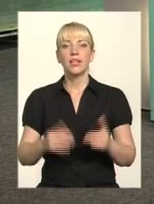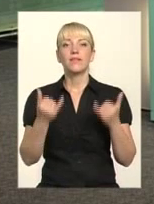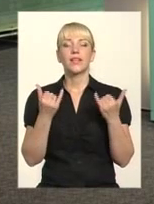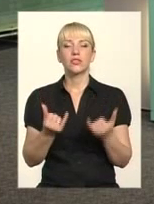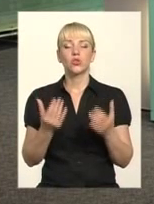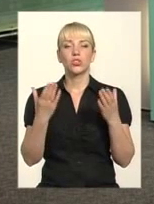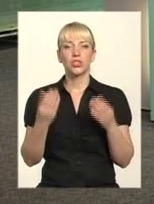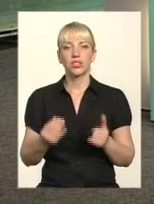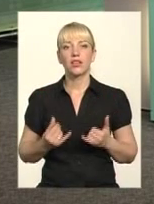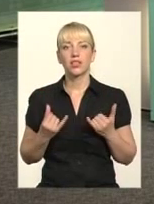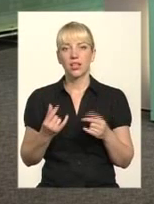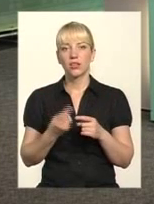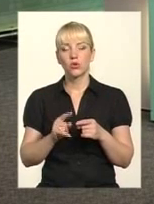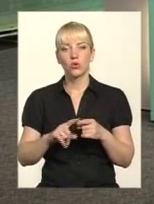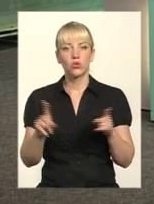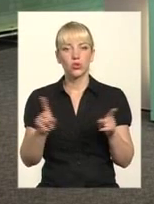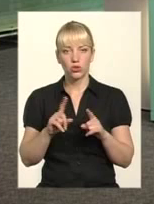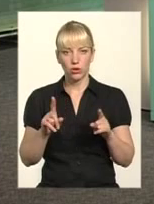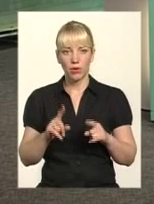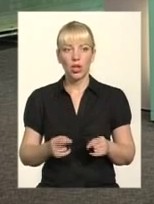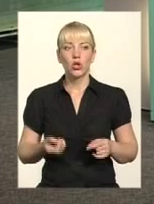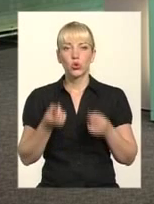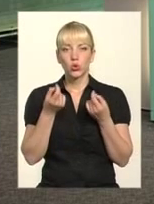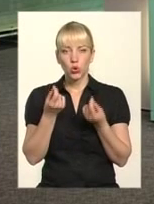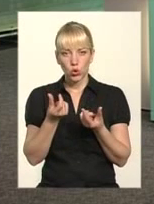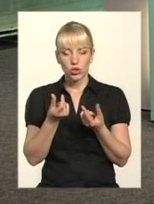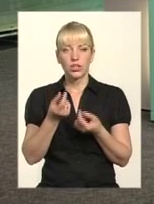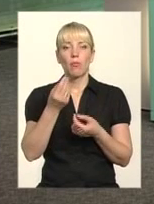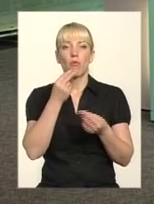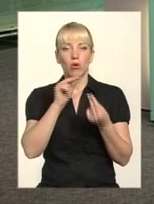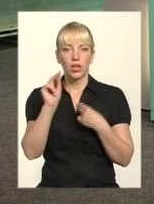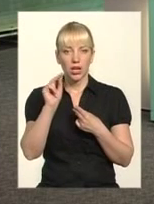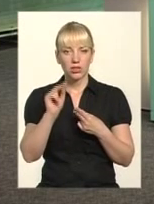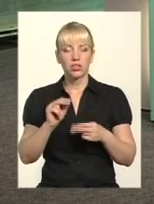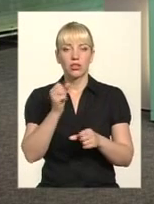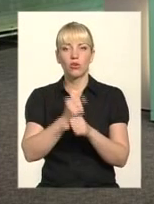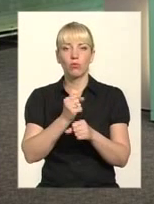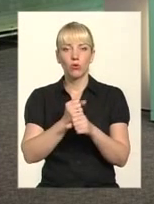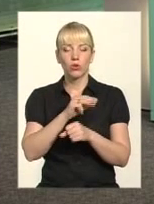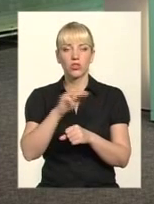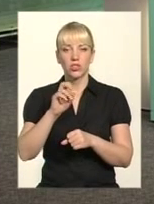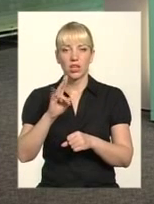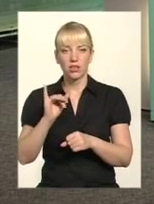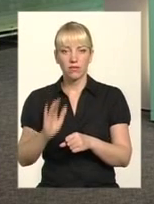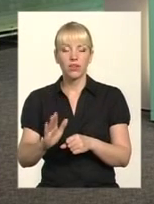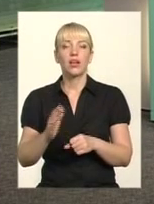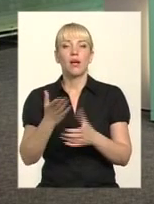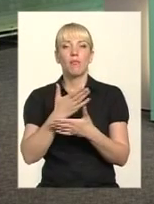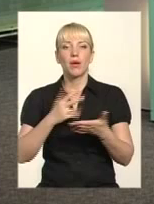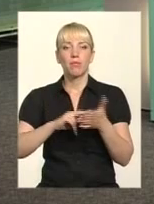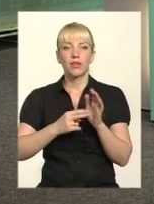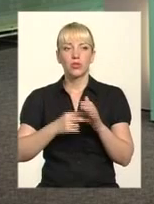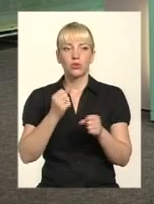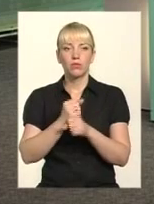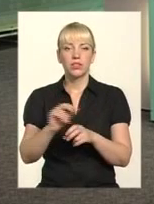сьогоднішній день, для того, щоб трошки покращити роботу ЖЕКів, ми плануємо зробити